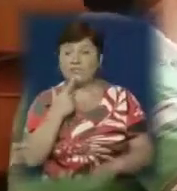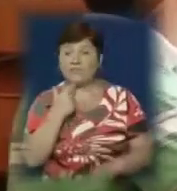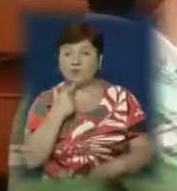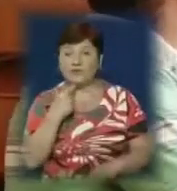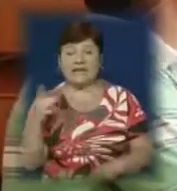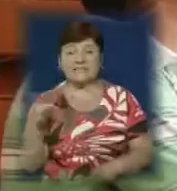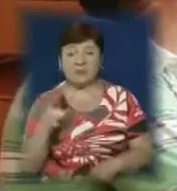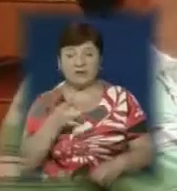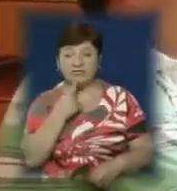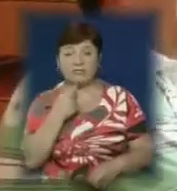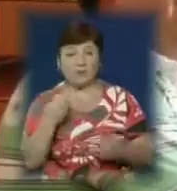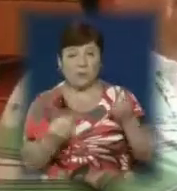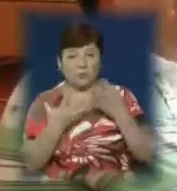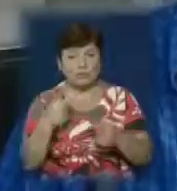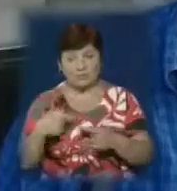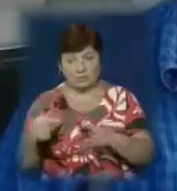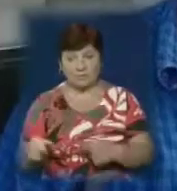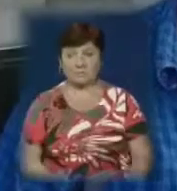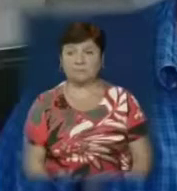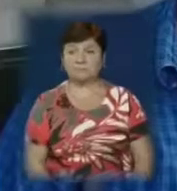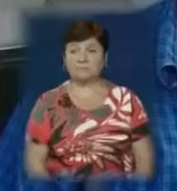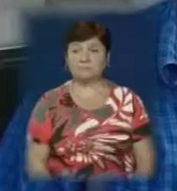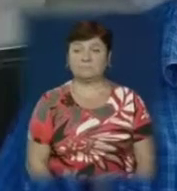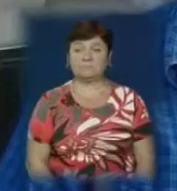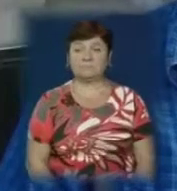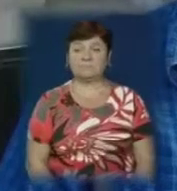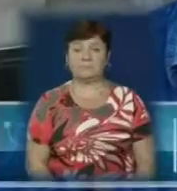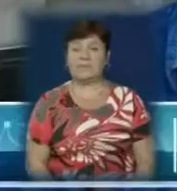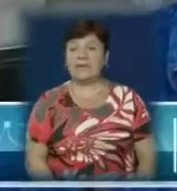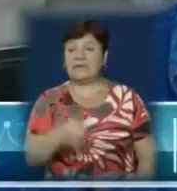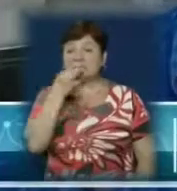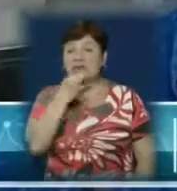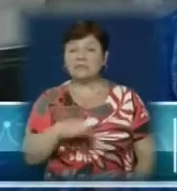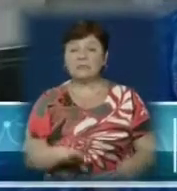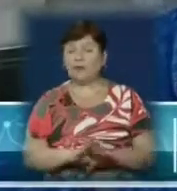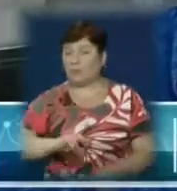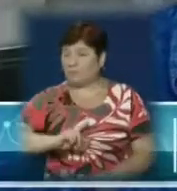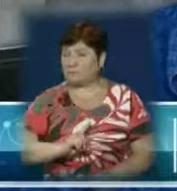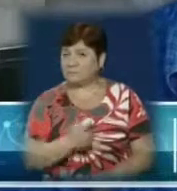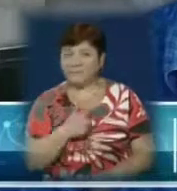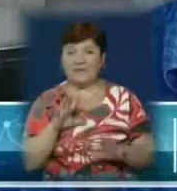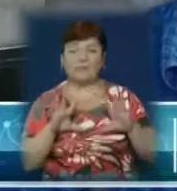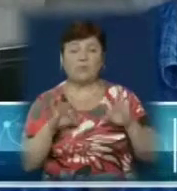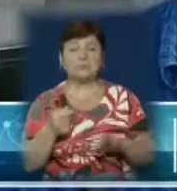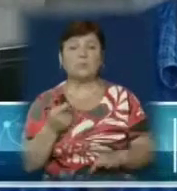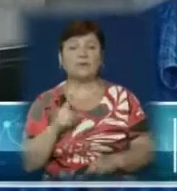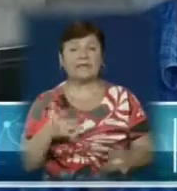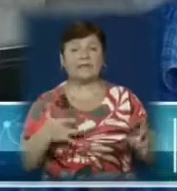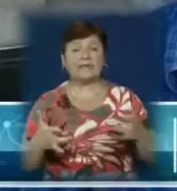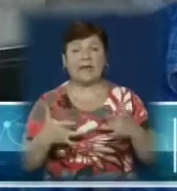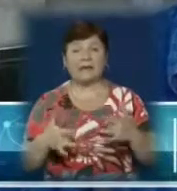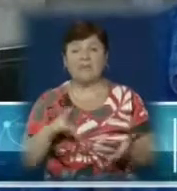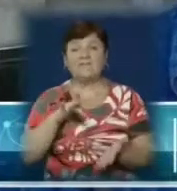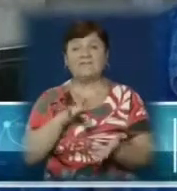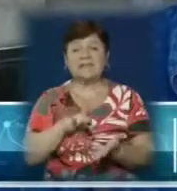рожа» та переглянути усі договори оренди. Дуже викликала бурну реакцію інформація про те, що на театральній сійма в